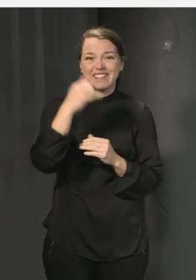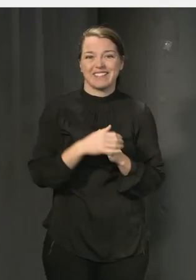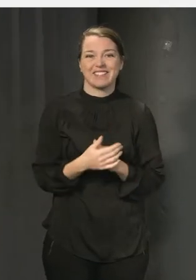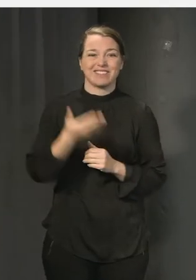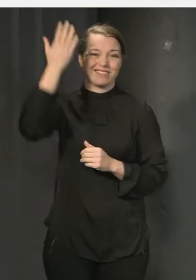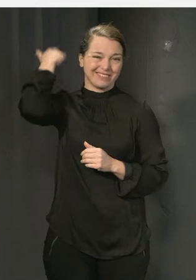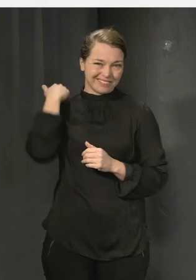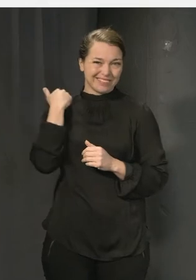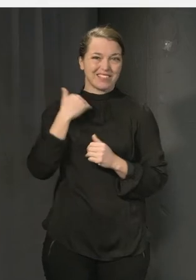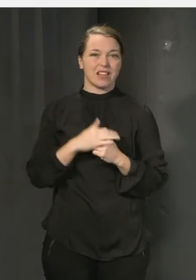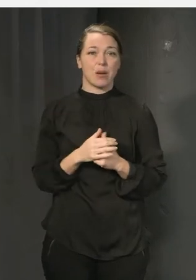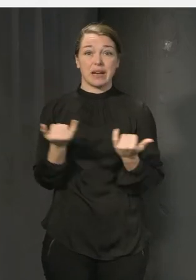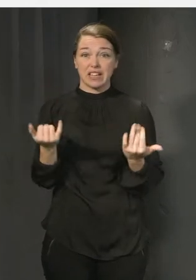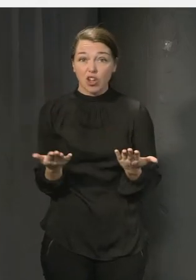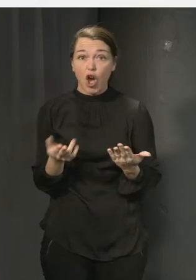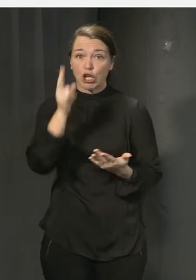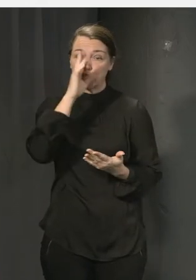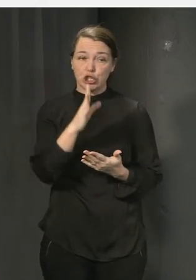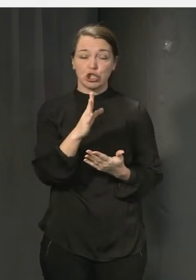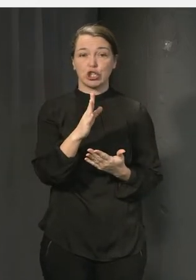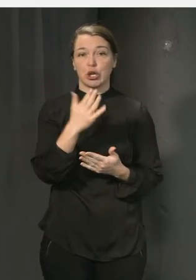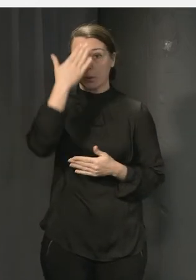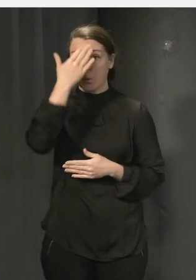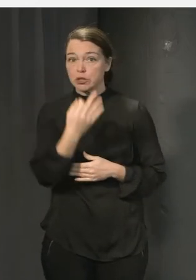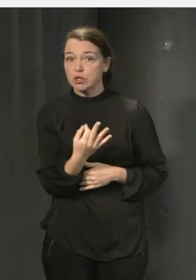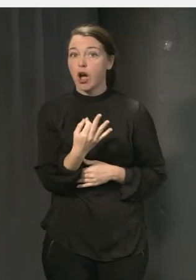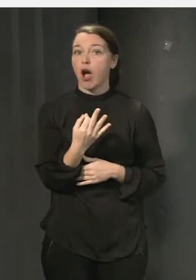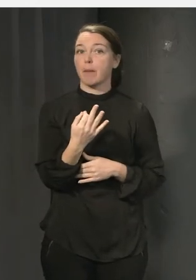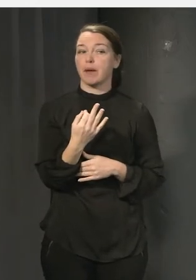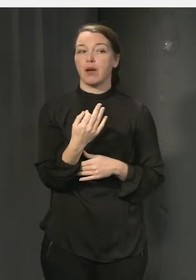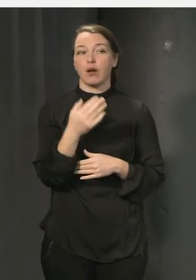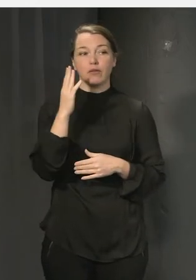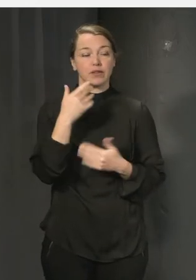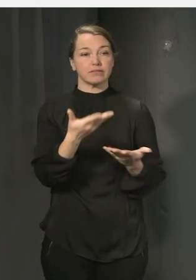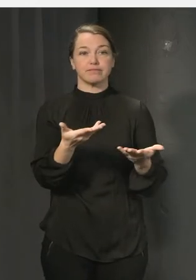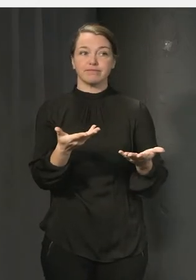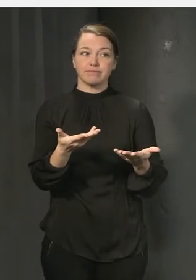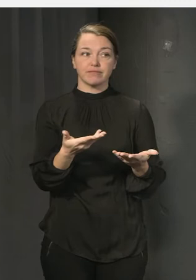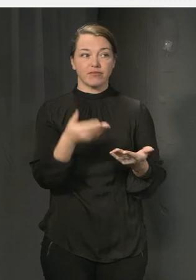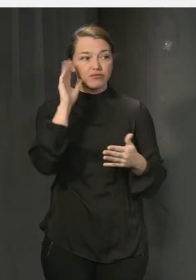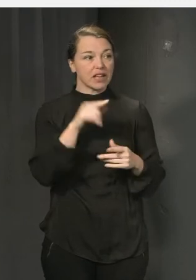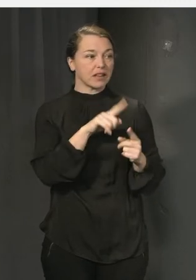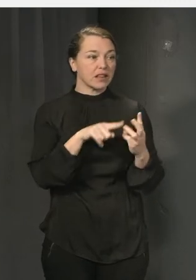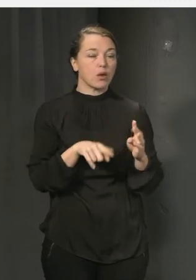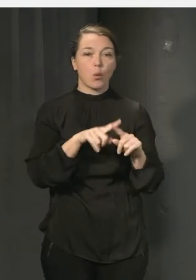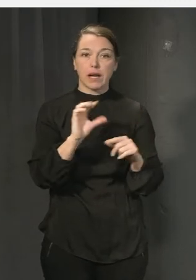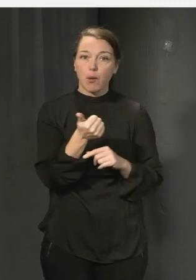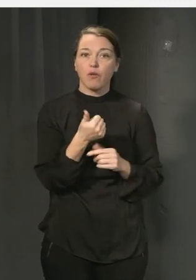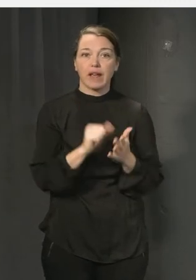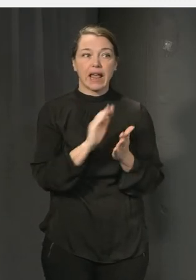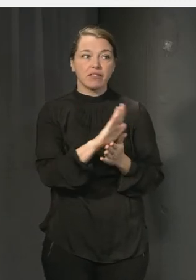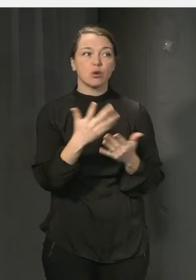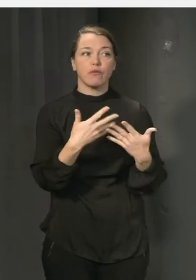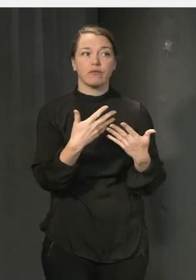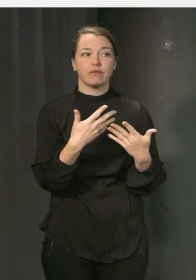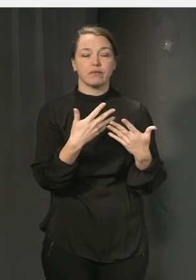tiden vi lever i. den kunskapen vi har om till exempel funktionsvariationer och olika behov. Så det vi kan säga